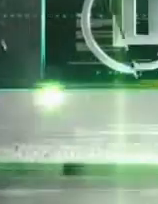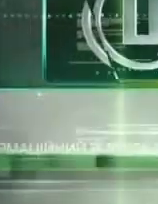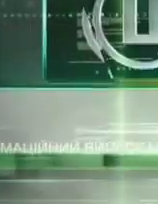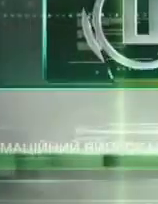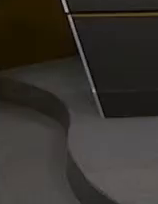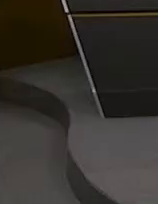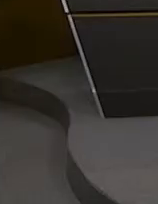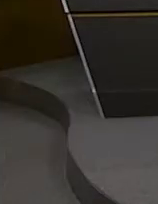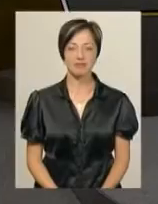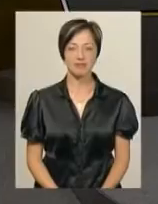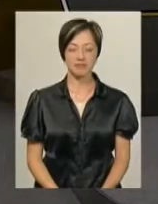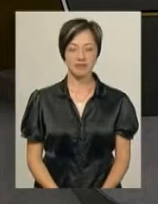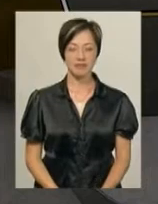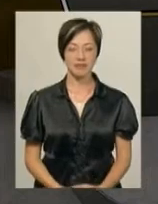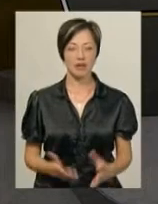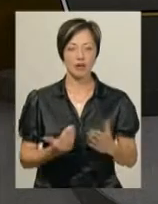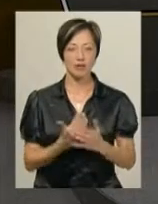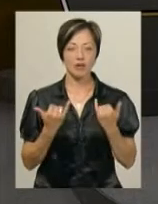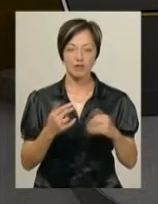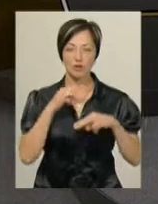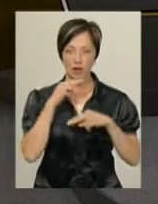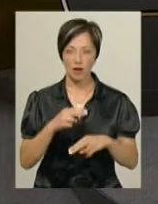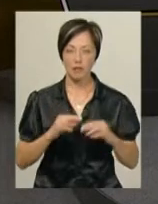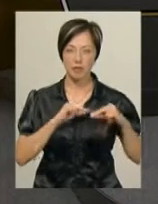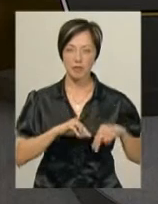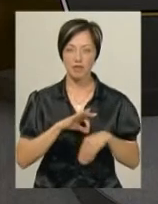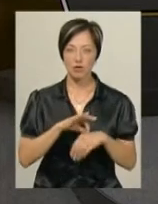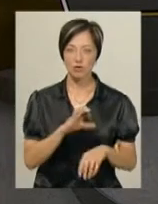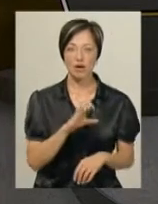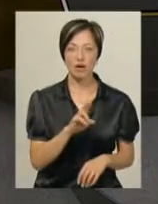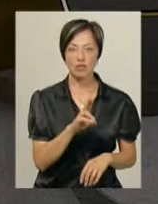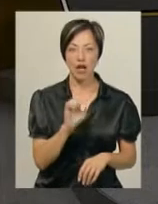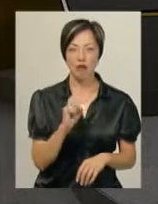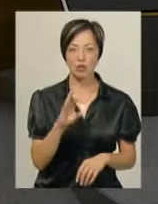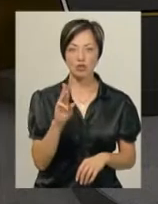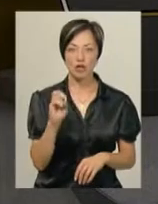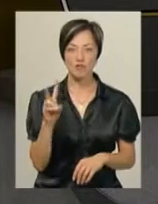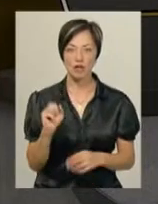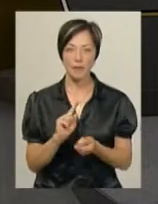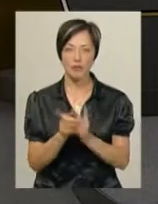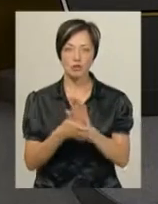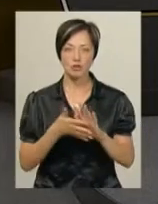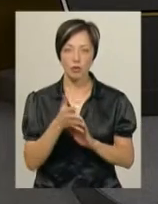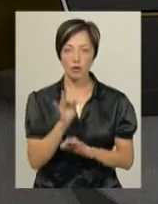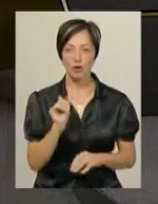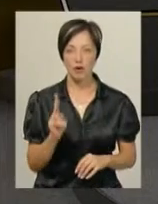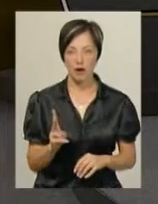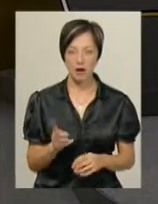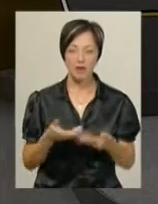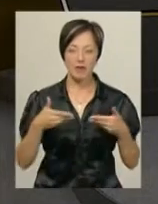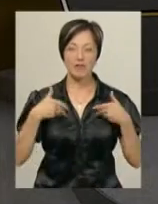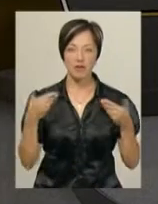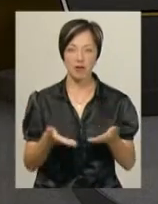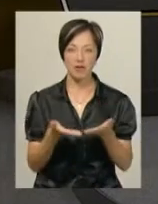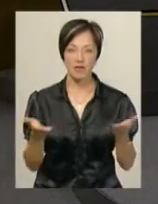Музика Новини до вашої уваги. В студії працюють ведуча Ярослава Антошевська, диктор жестової мови Ольга Рибак. Ми